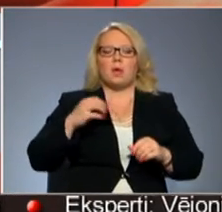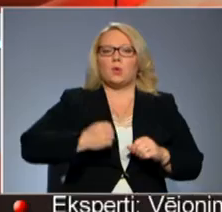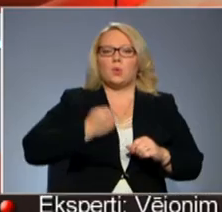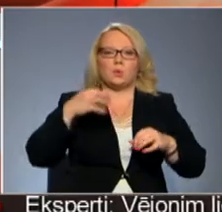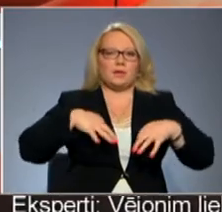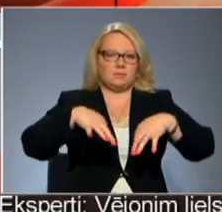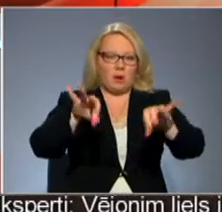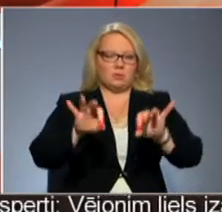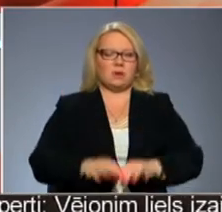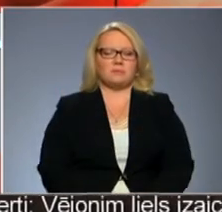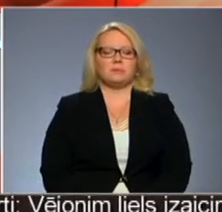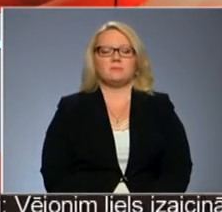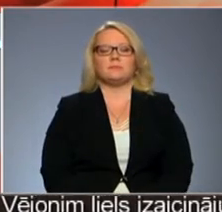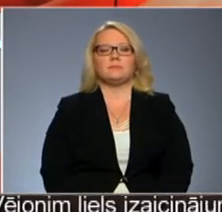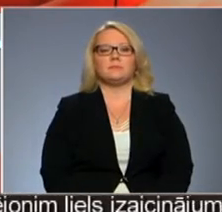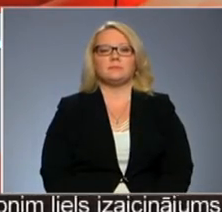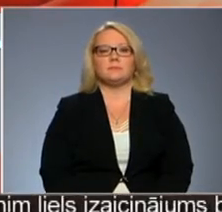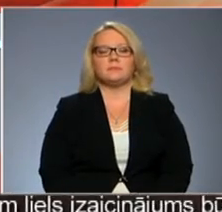Izbraucāms turpina Vīdzemes televīzija.